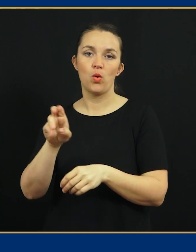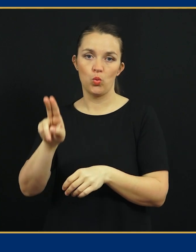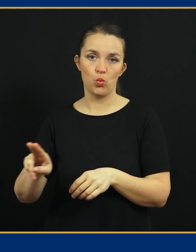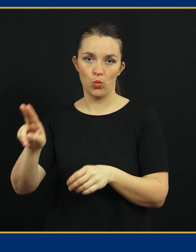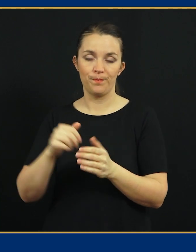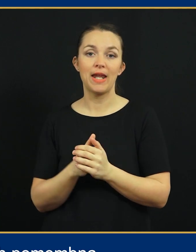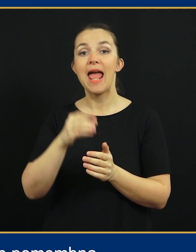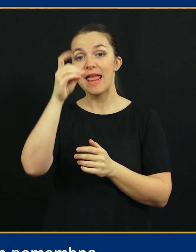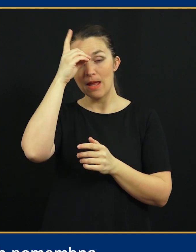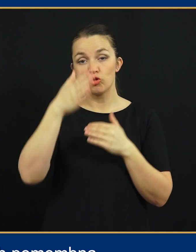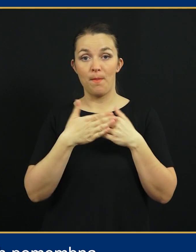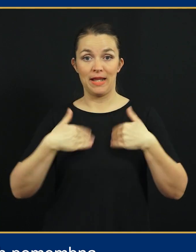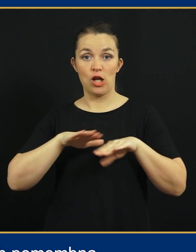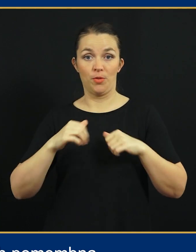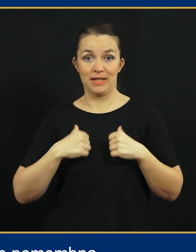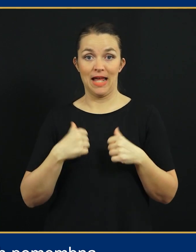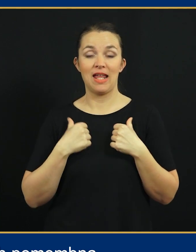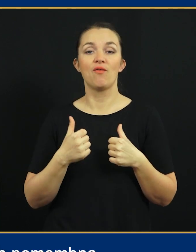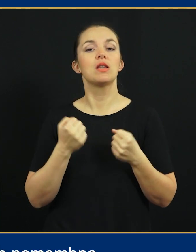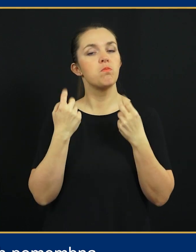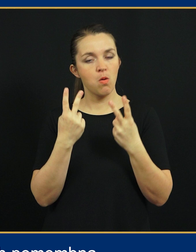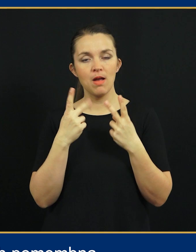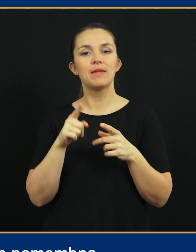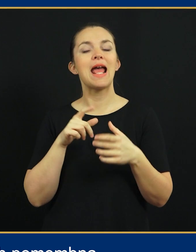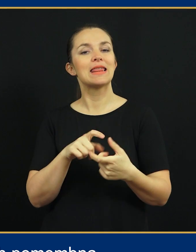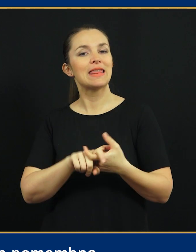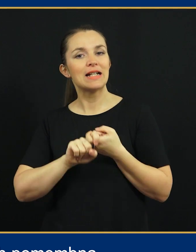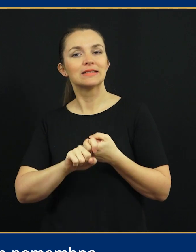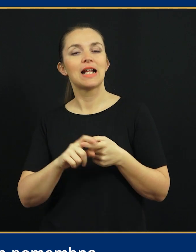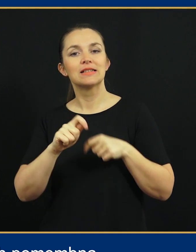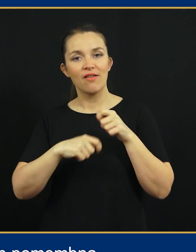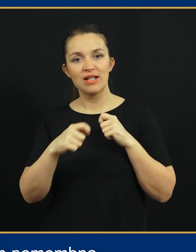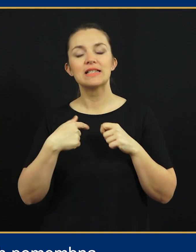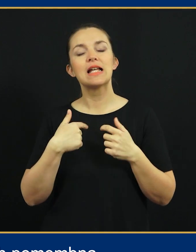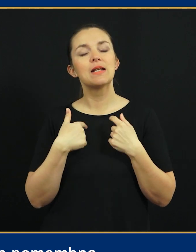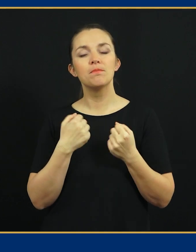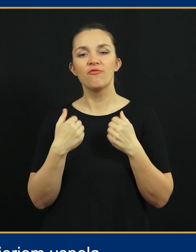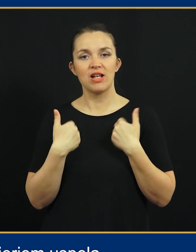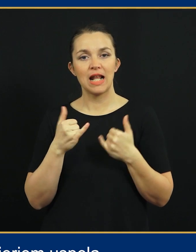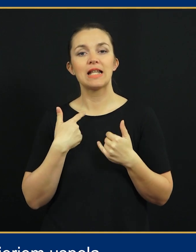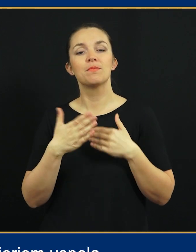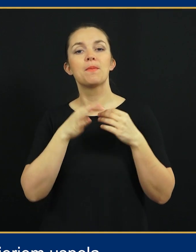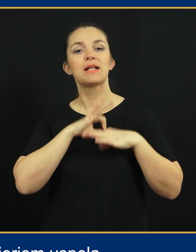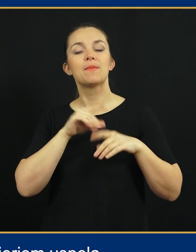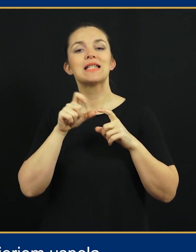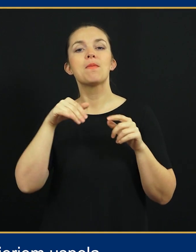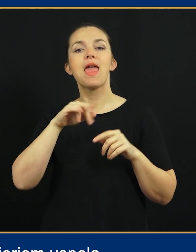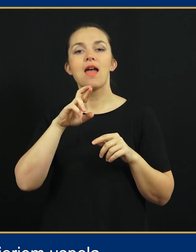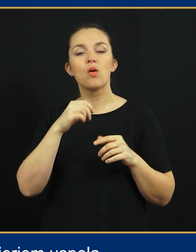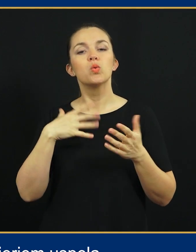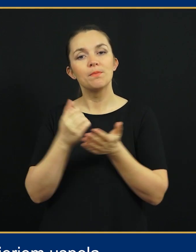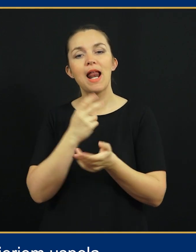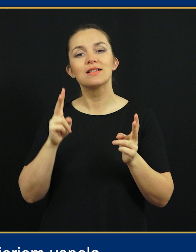Nemčije je pri naših prizadevanjih pomembna in tesna zaveznica in vesela sem, da sem se s predsednikom